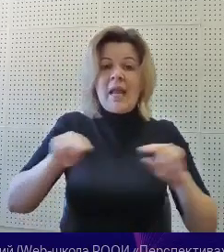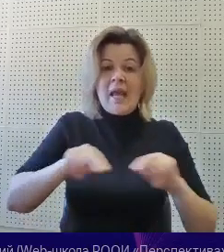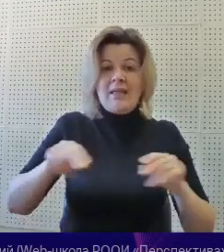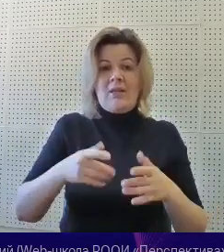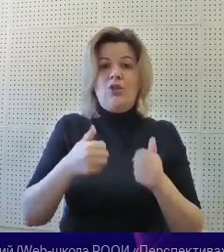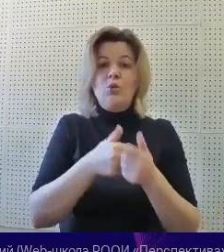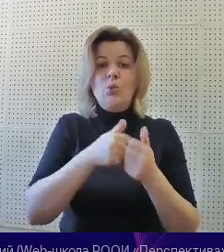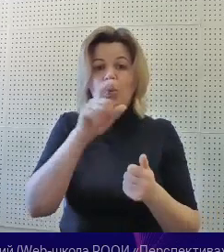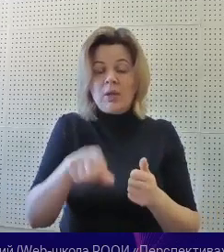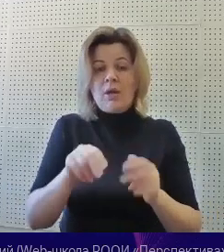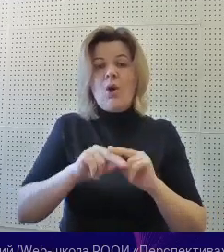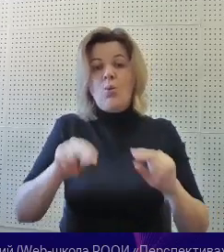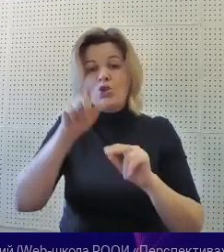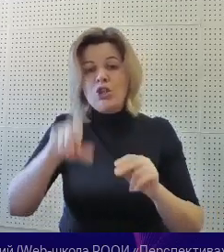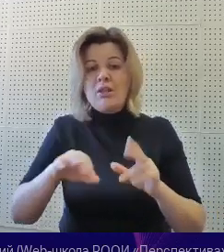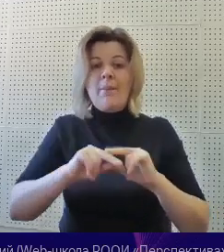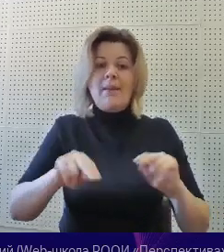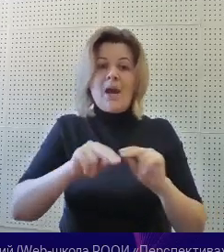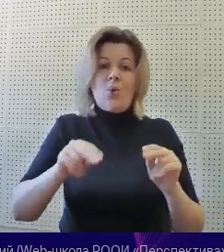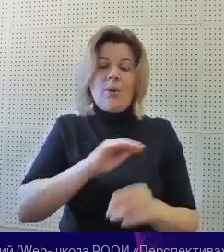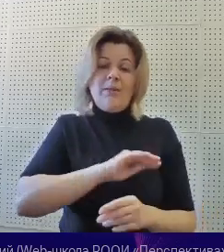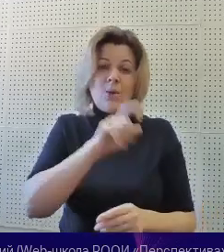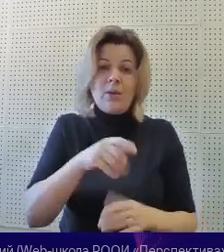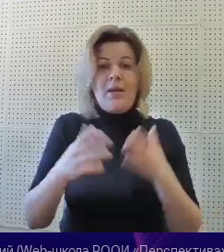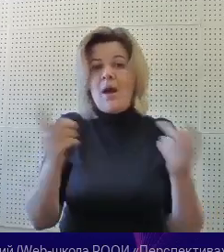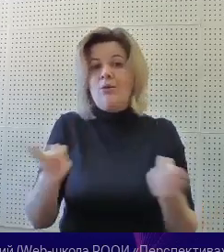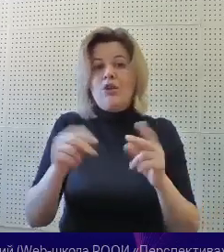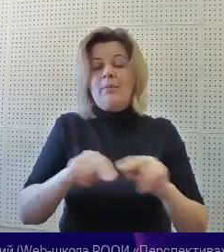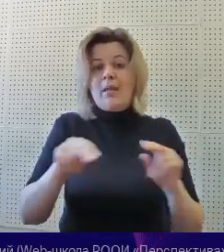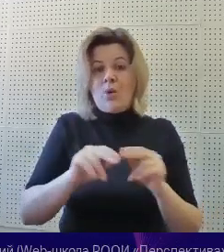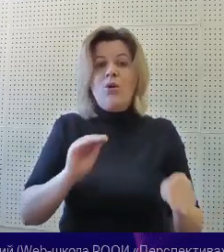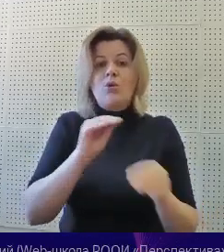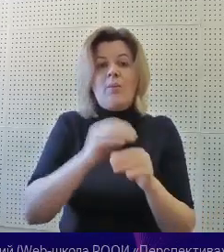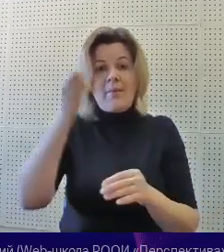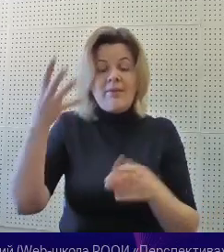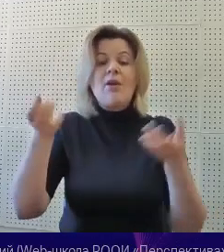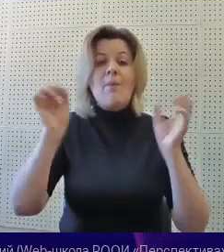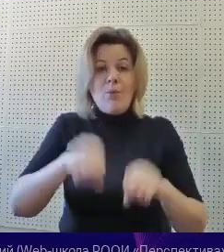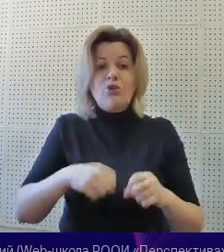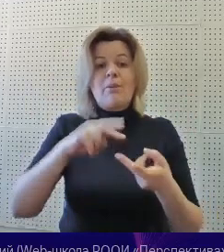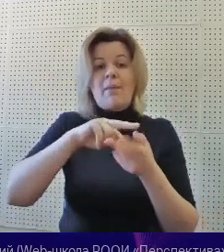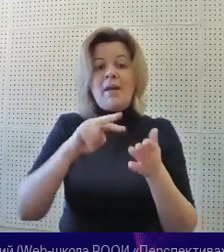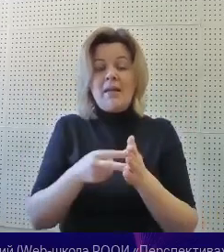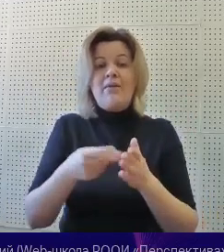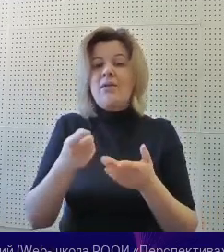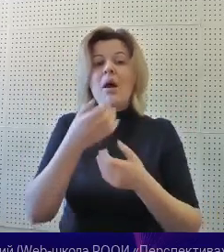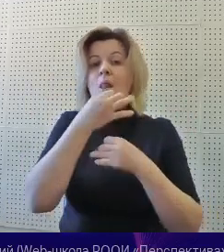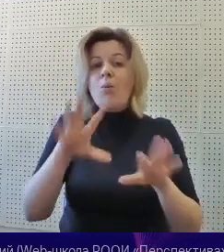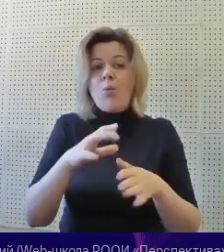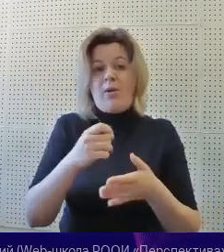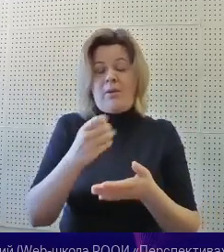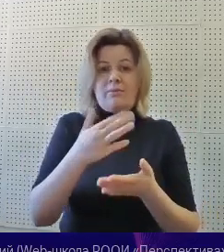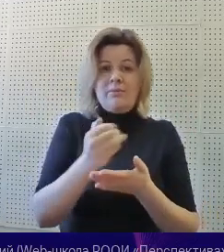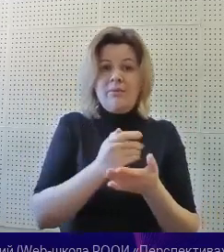учитель педагог психолог или обычный педагог доп. образования сможет спланировать занятия по любой теме и для